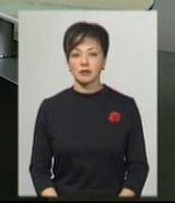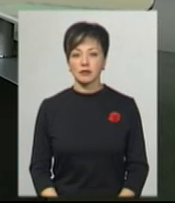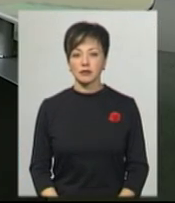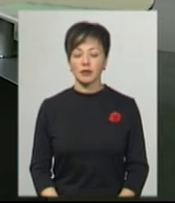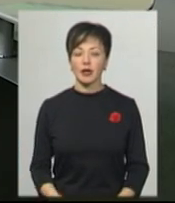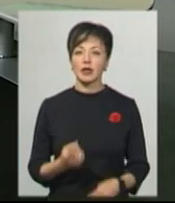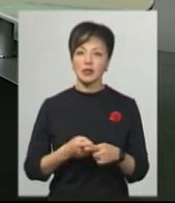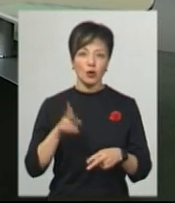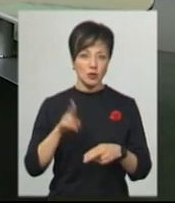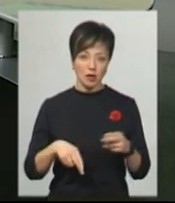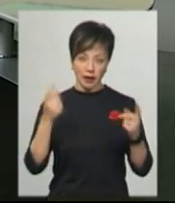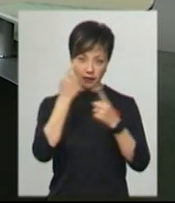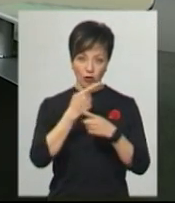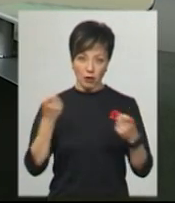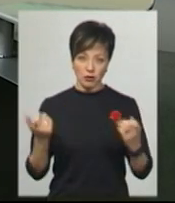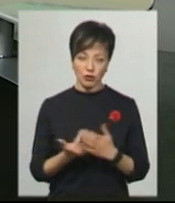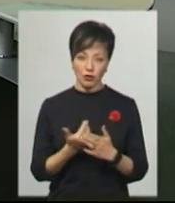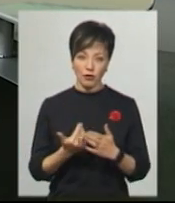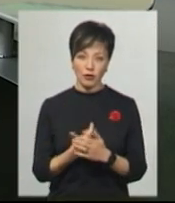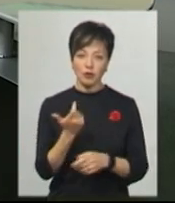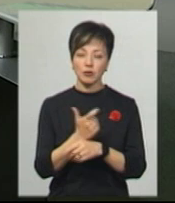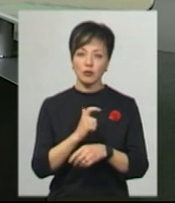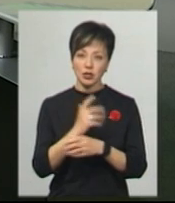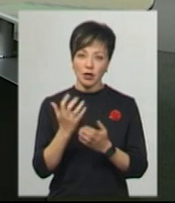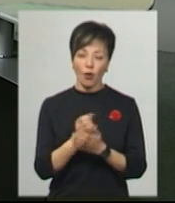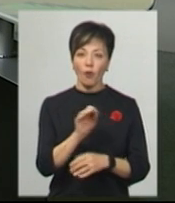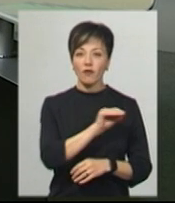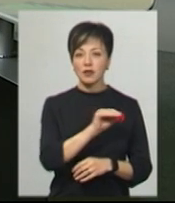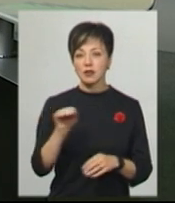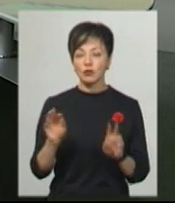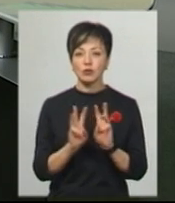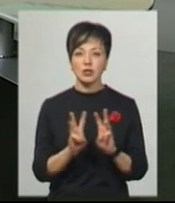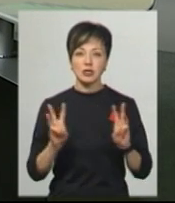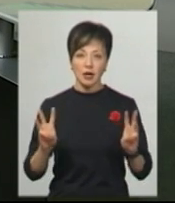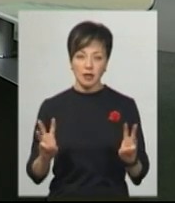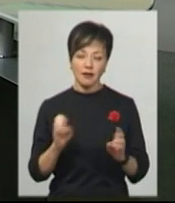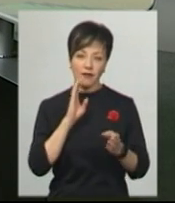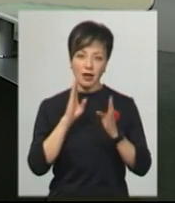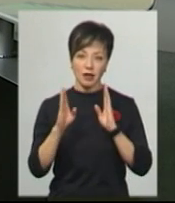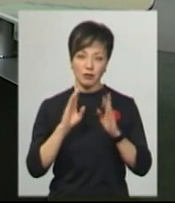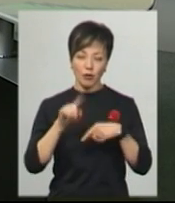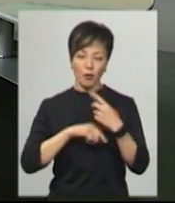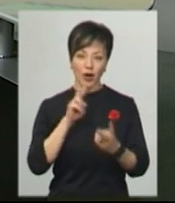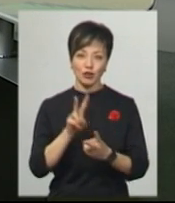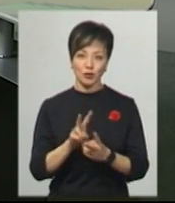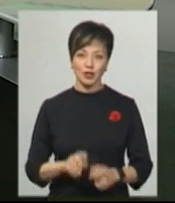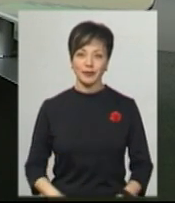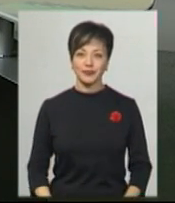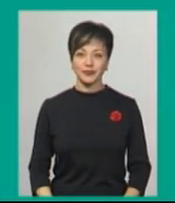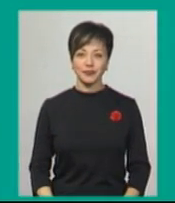Це остання інформація цього випуску. Більше новин знаходьте на нашому офіційному сайті та на сторінці у Фейсбук. Побачимось!